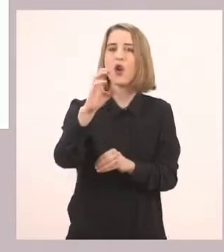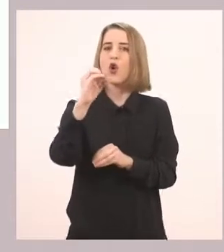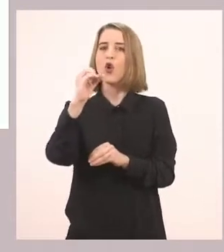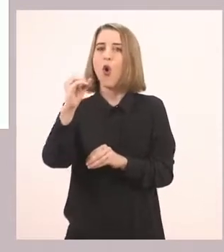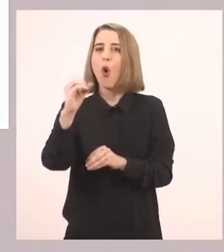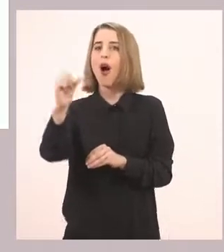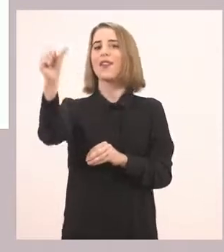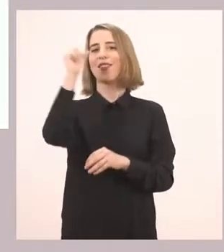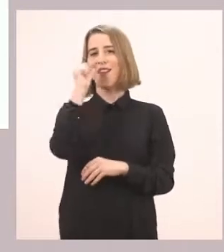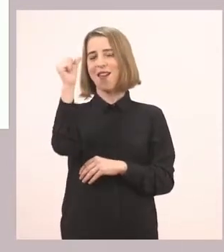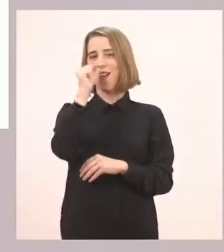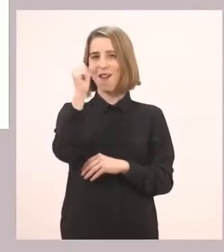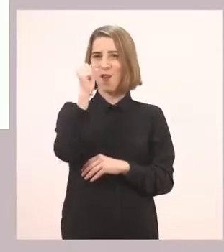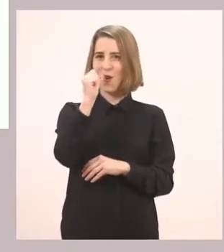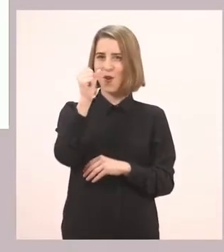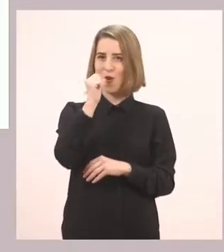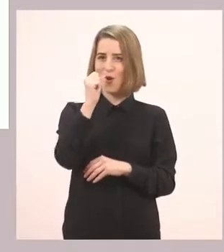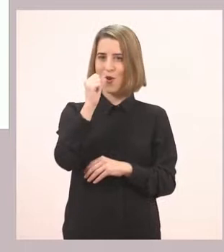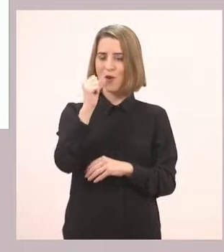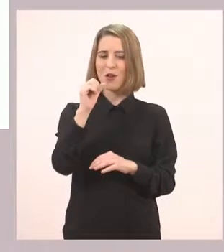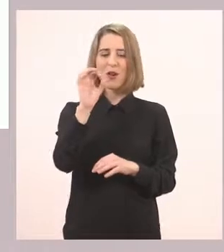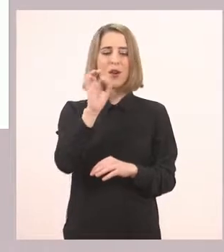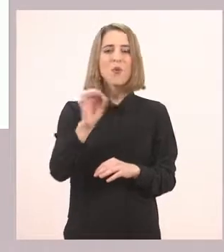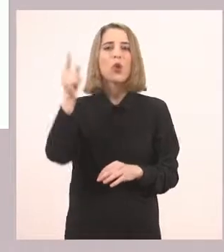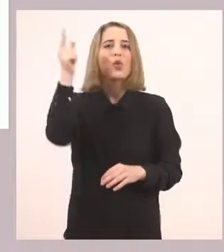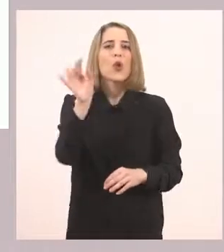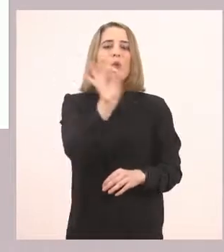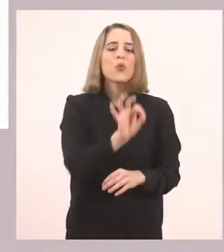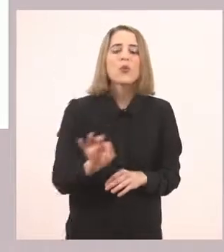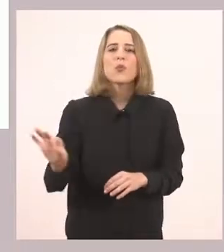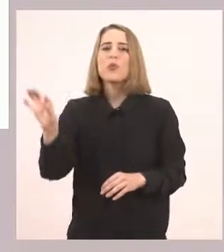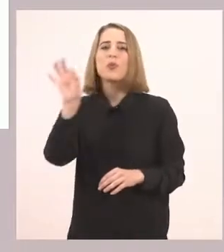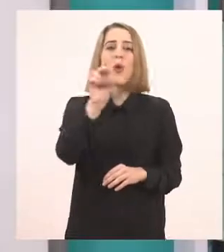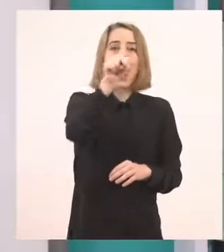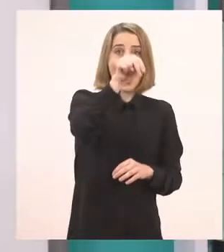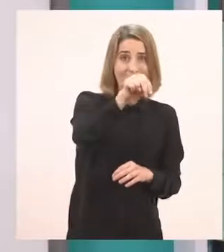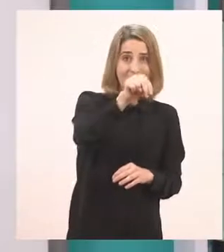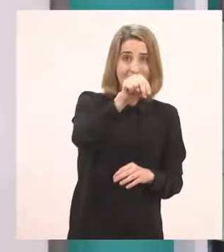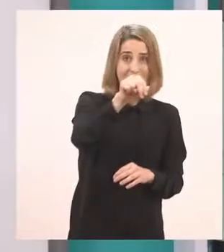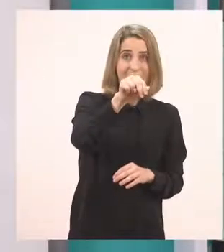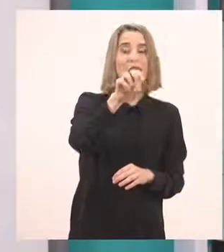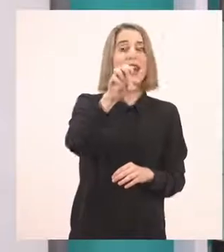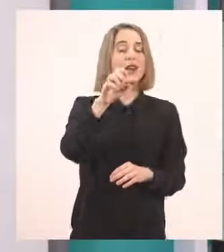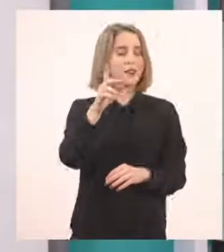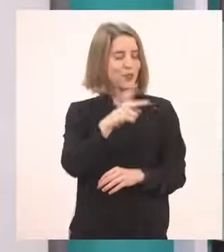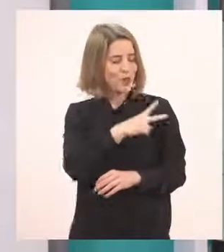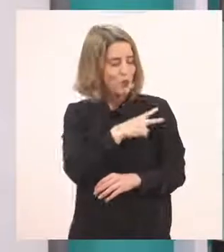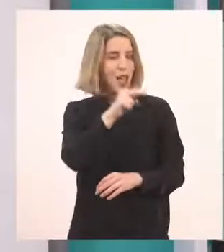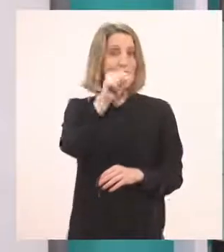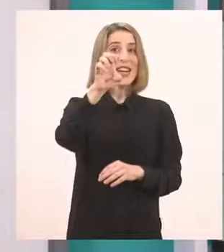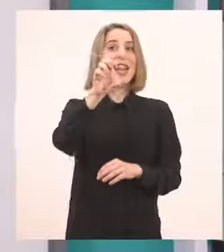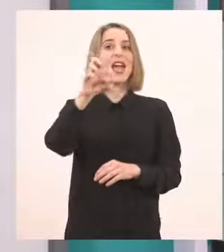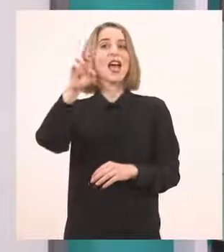Νερό. Και πού φωνάζει δυνατά η λέξουλα νερό, για να ακούσω. Πολύ σωστά.